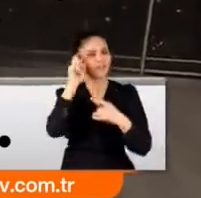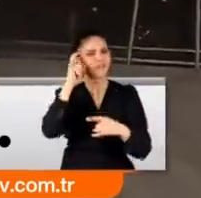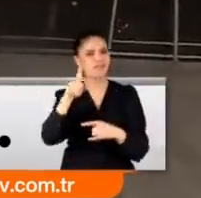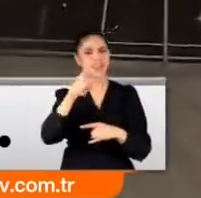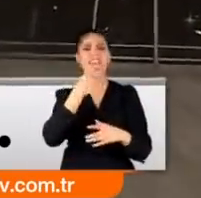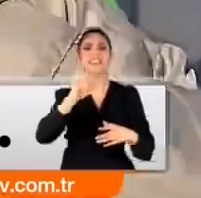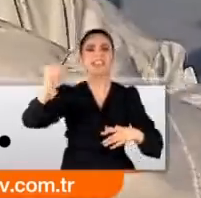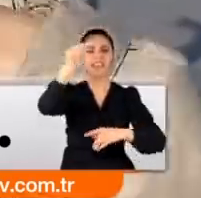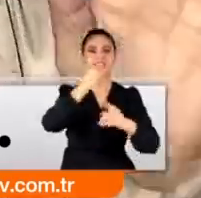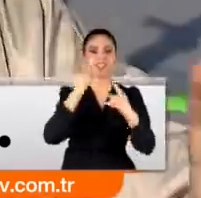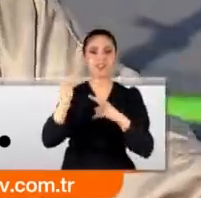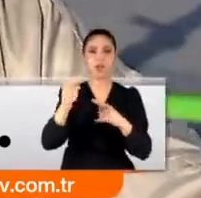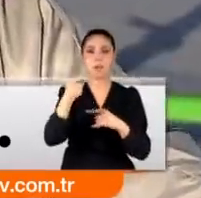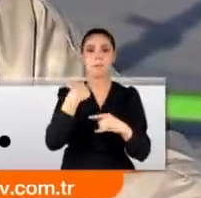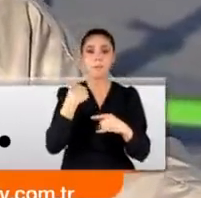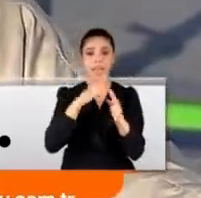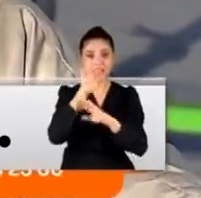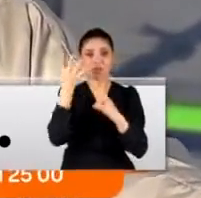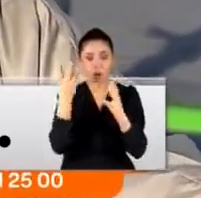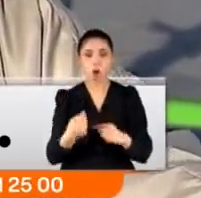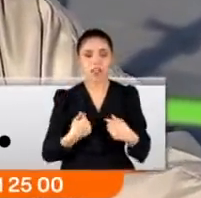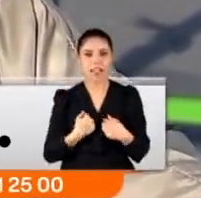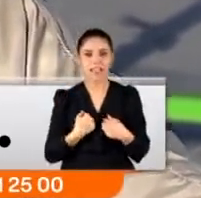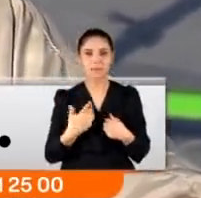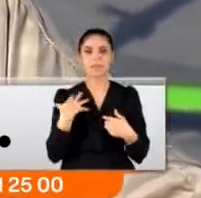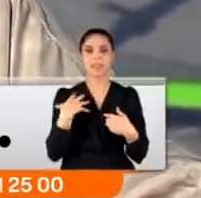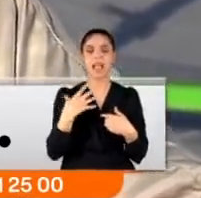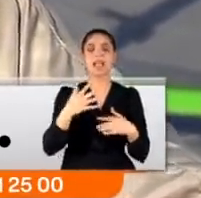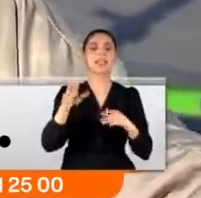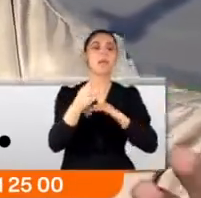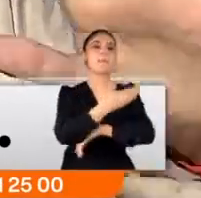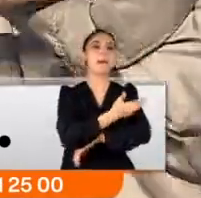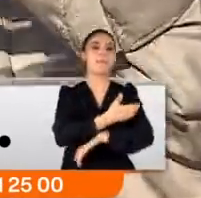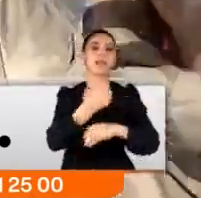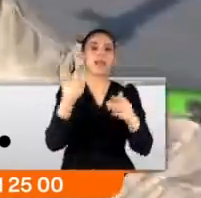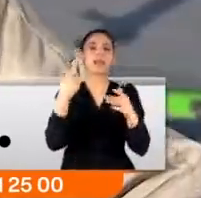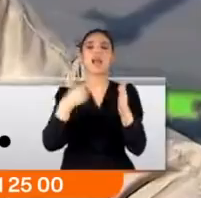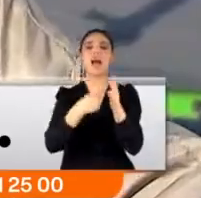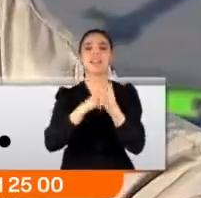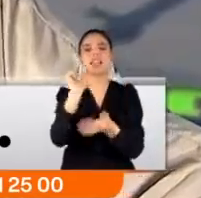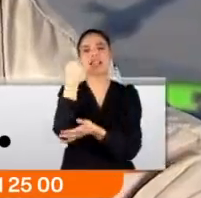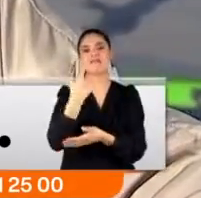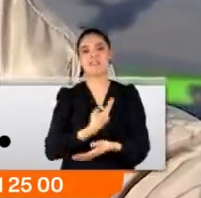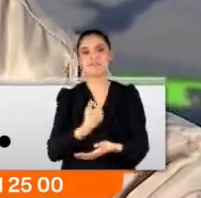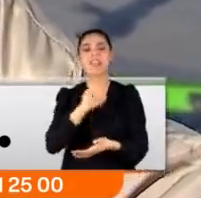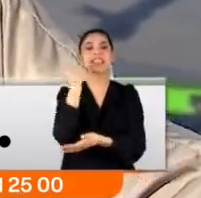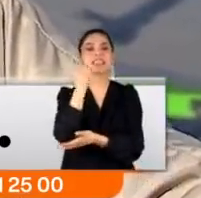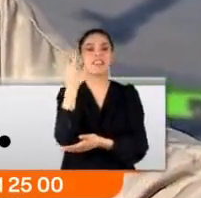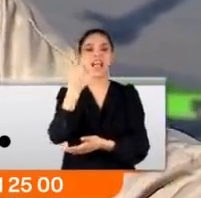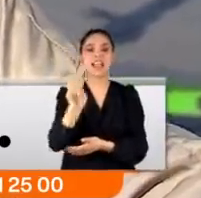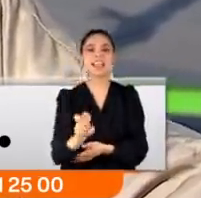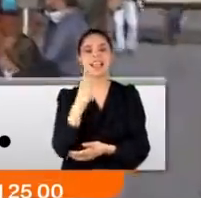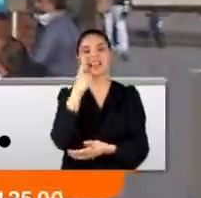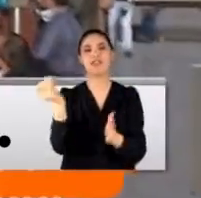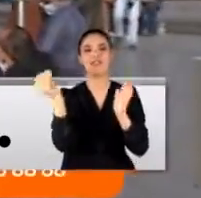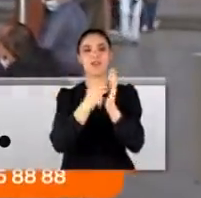gençlerden geliyor. Açıkçası ben gidecek olsaydım kendi memleketimin ismini verirdim. Mesela ben Sivaslıyım. Sivas'ta 58 falan